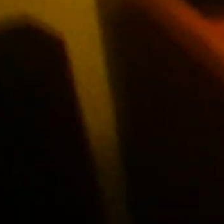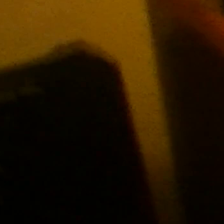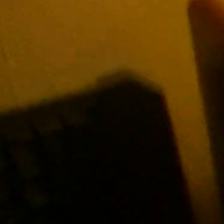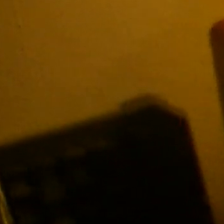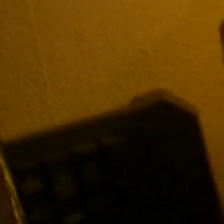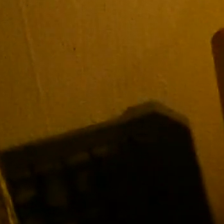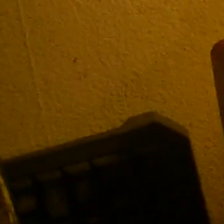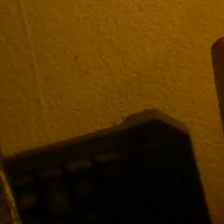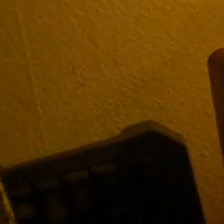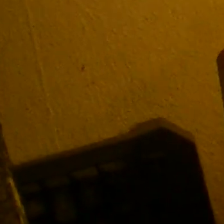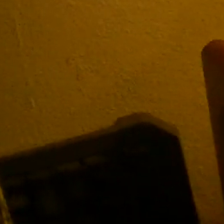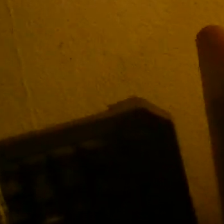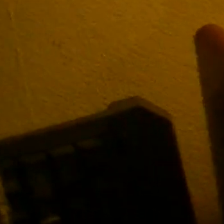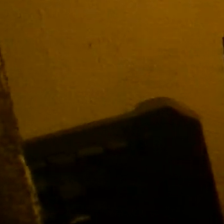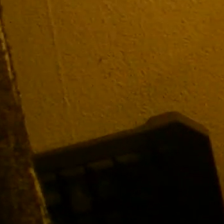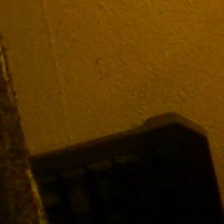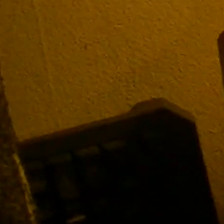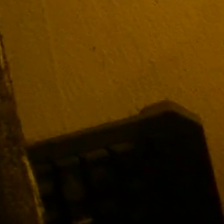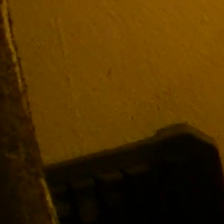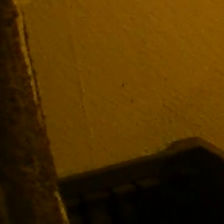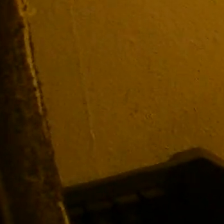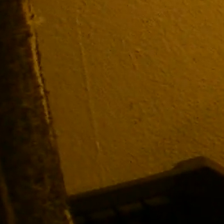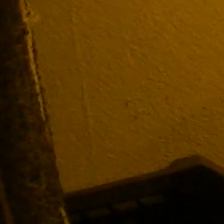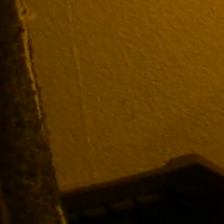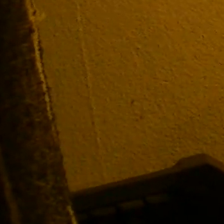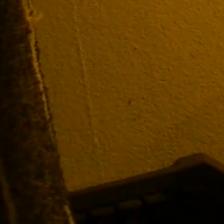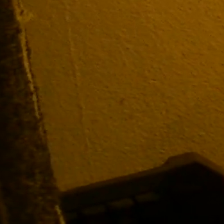Yes. Men nu vil jeg se Netflix. Jeg kan lige upload det her.